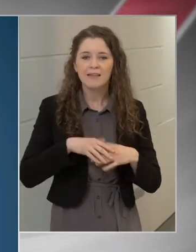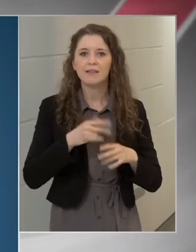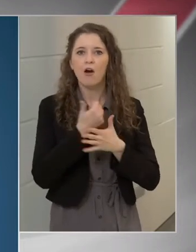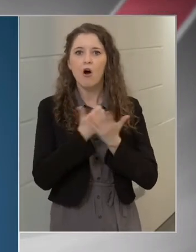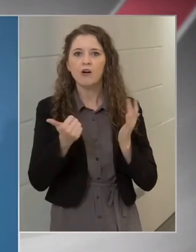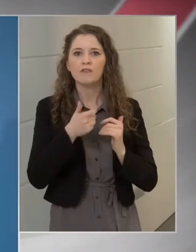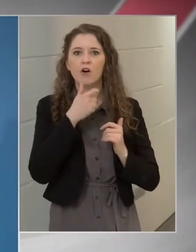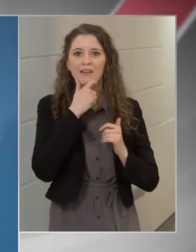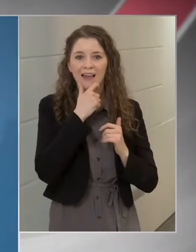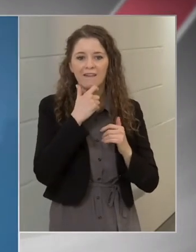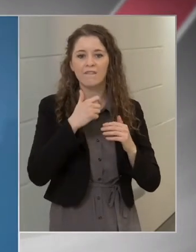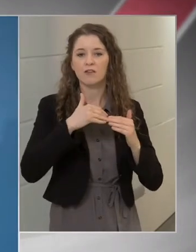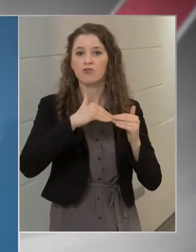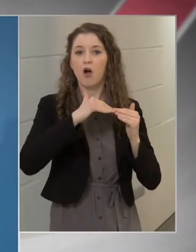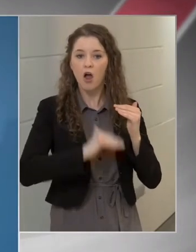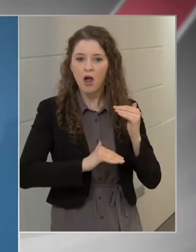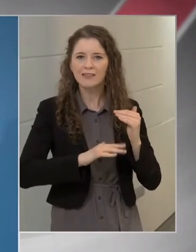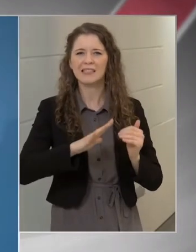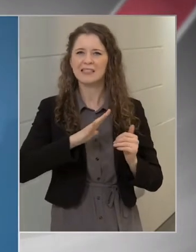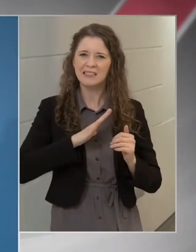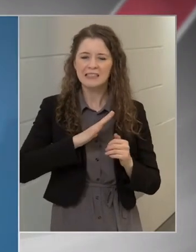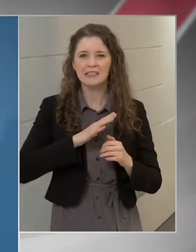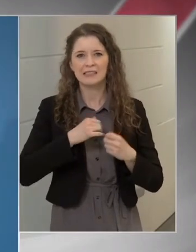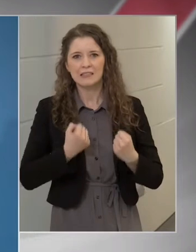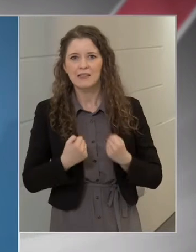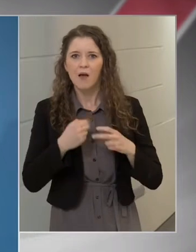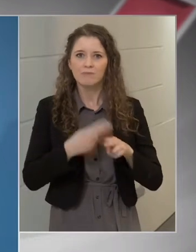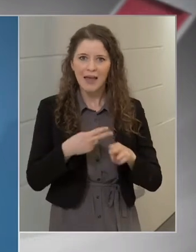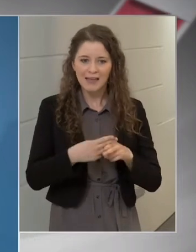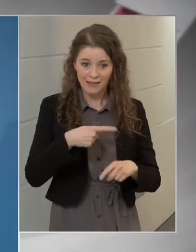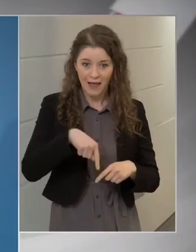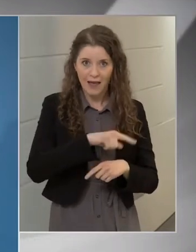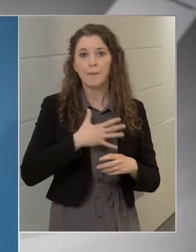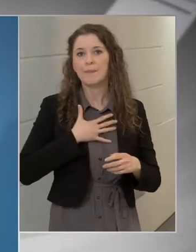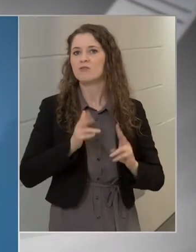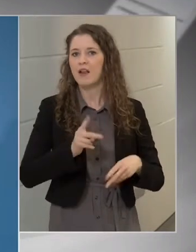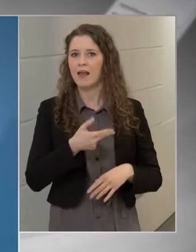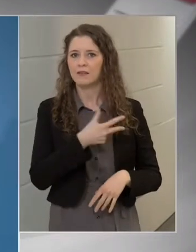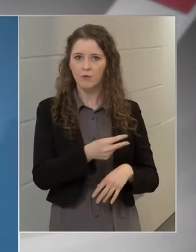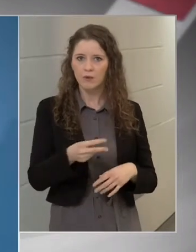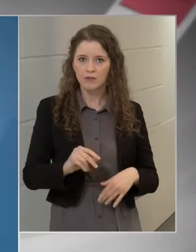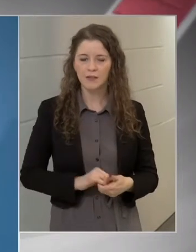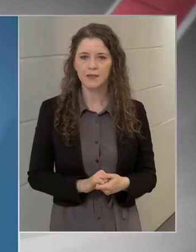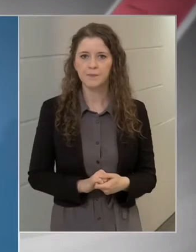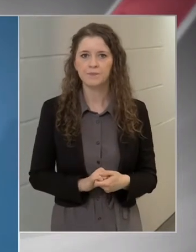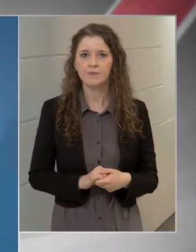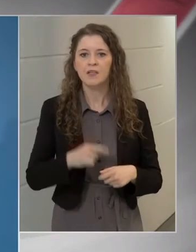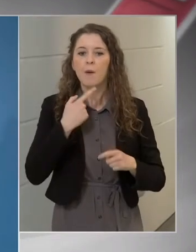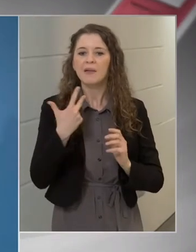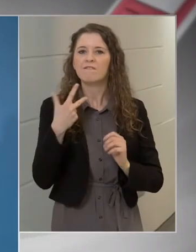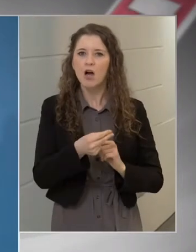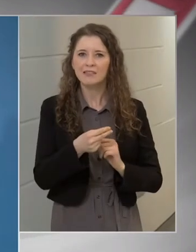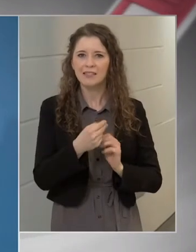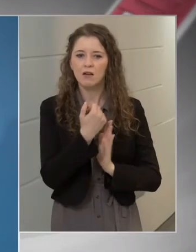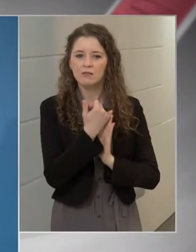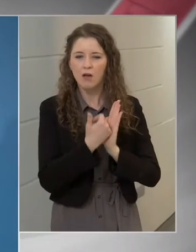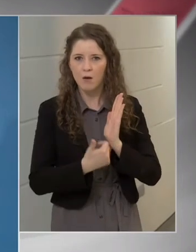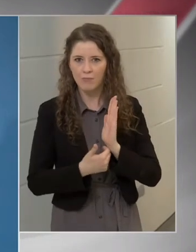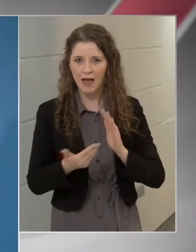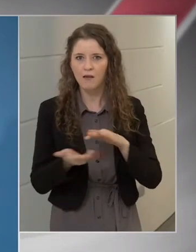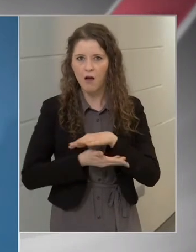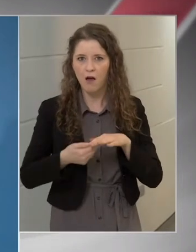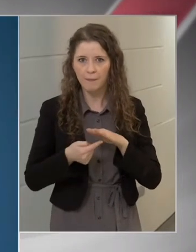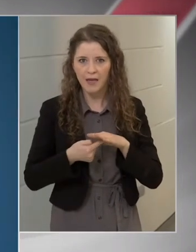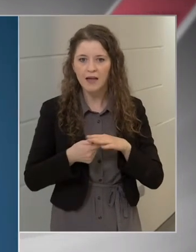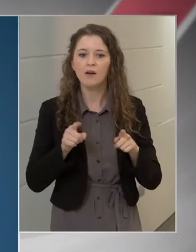krónikus betegek oltása is megkezdődhet. A vakcinák alkalmazási előíratainak megfelelően abban a preferencia